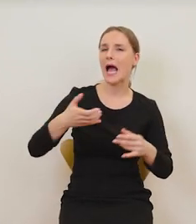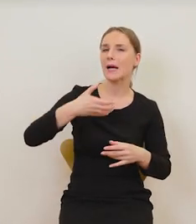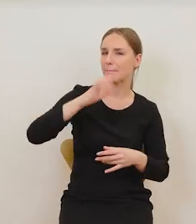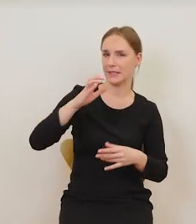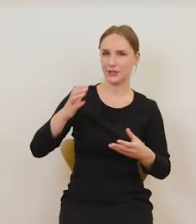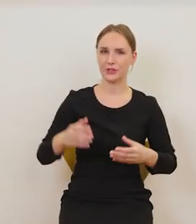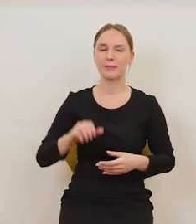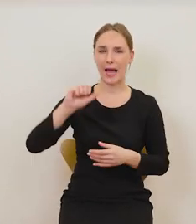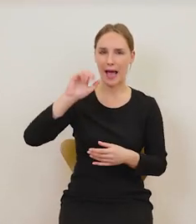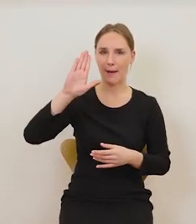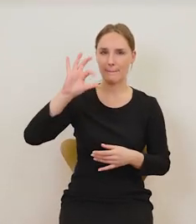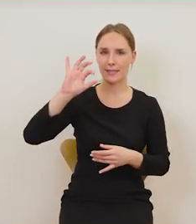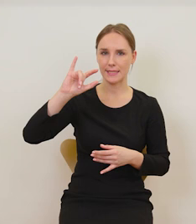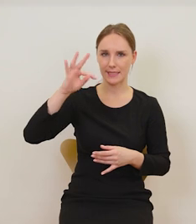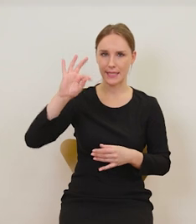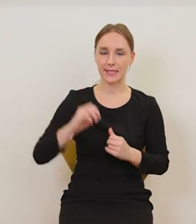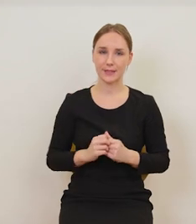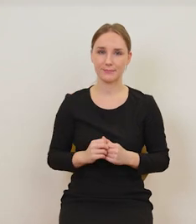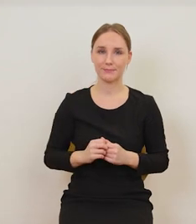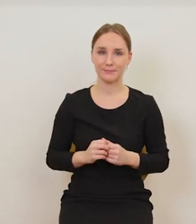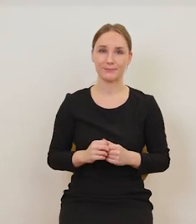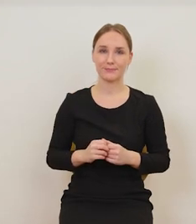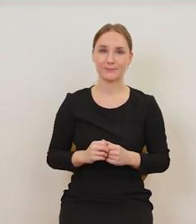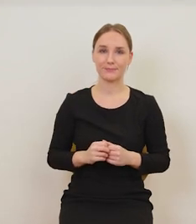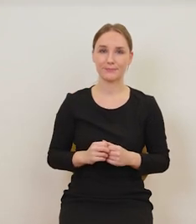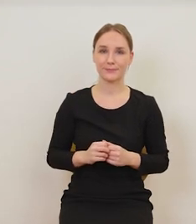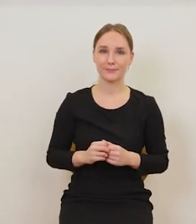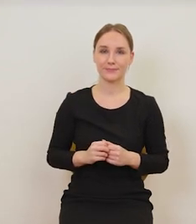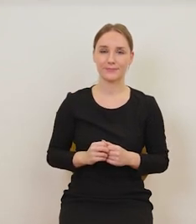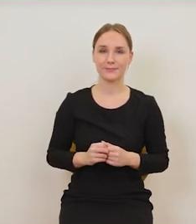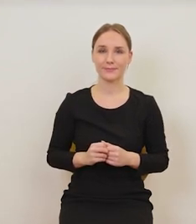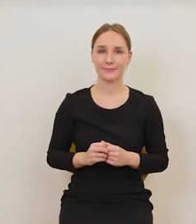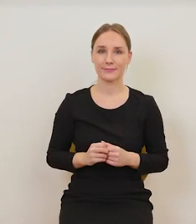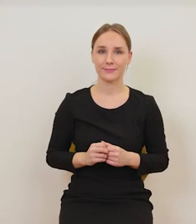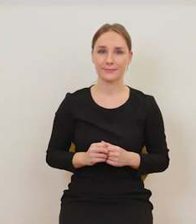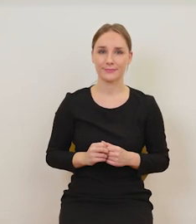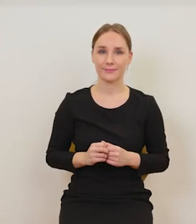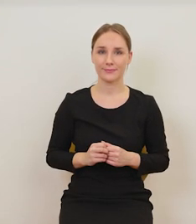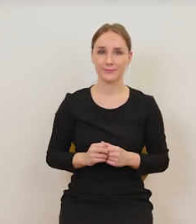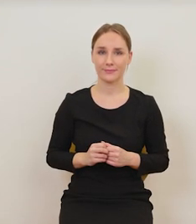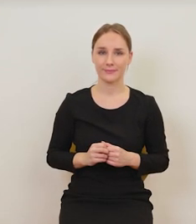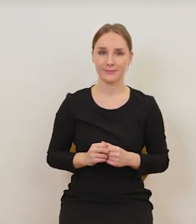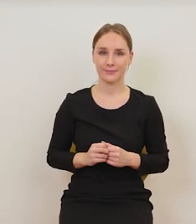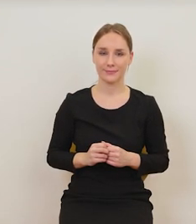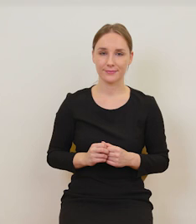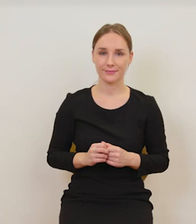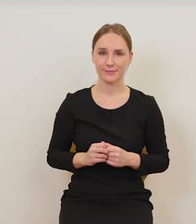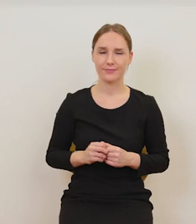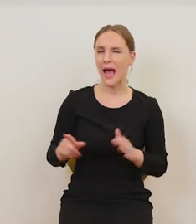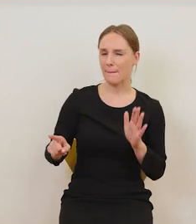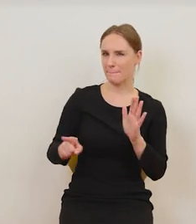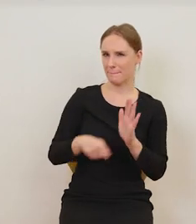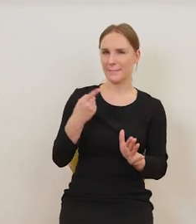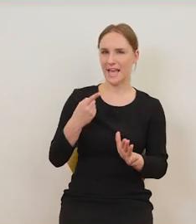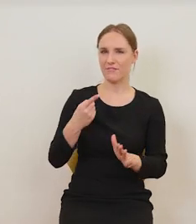pić ten absynt. I to zostało tutaj uwiecznione. Ale tak jak tytułowy slajd, który Państwu